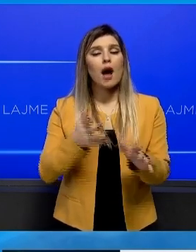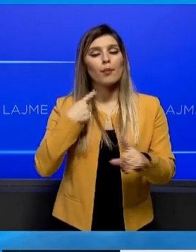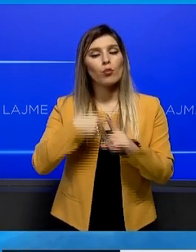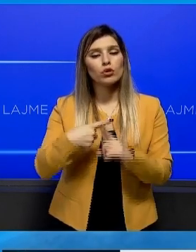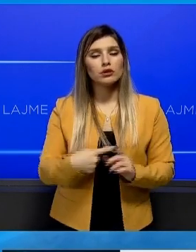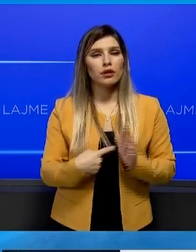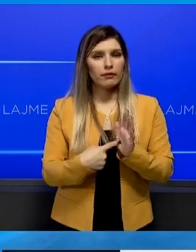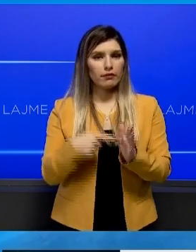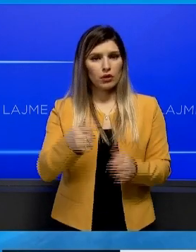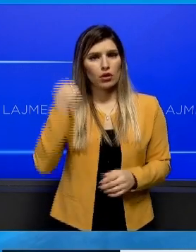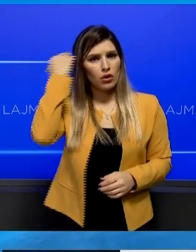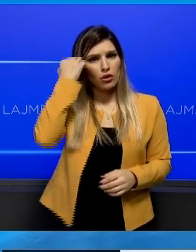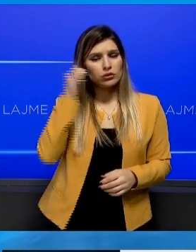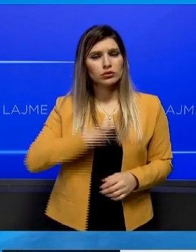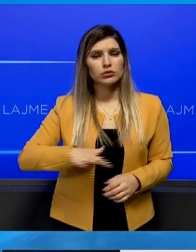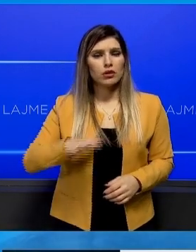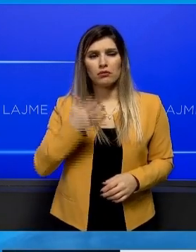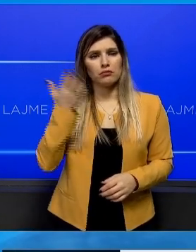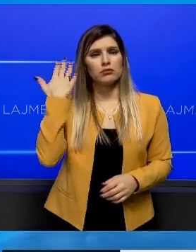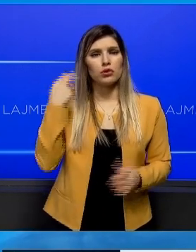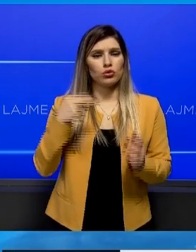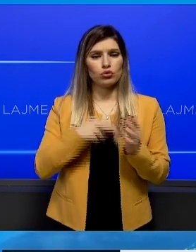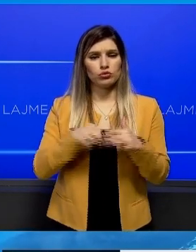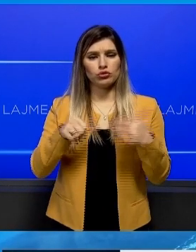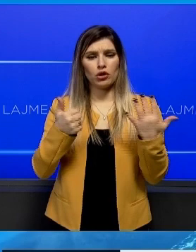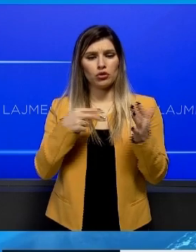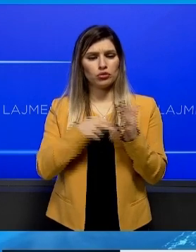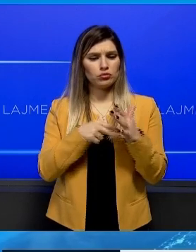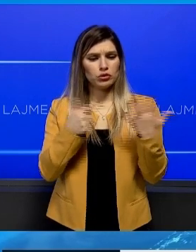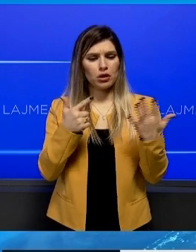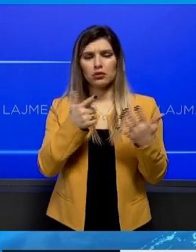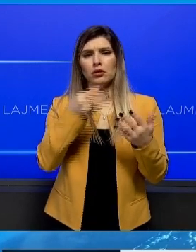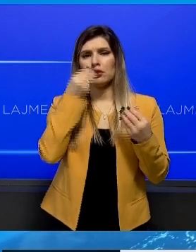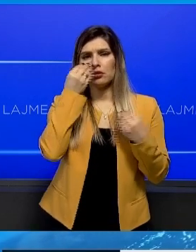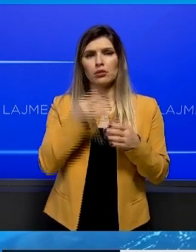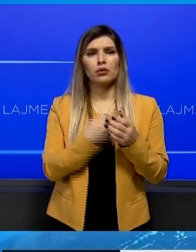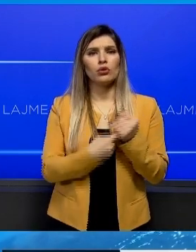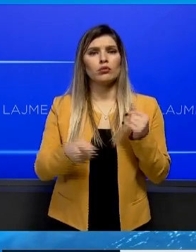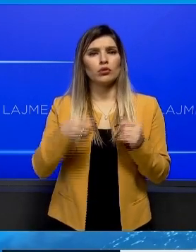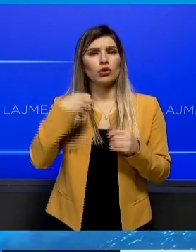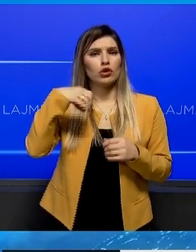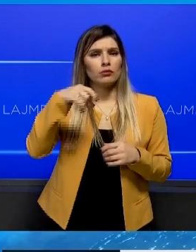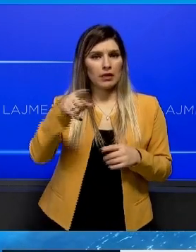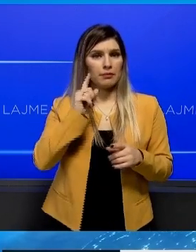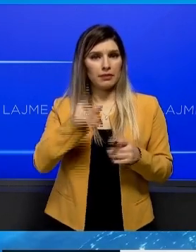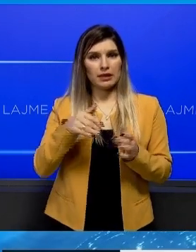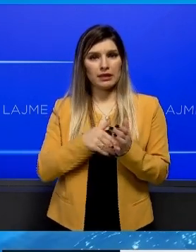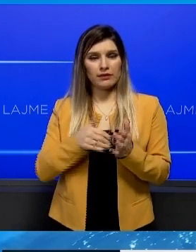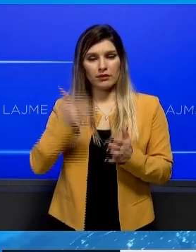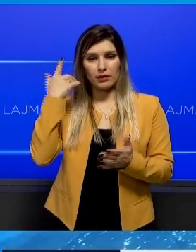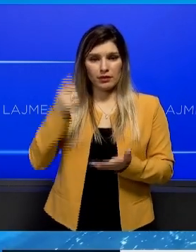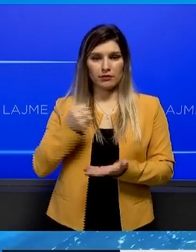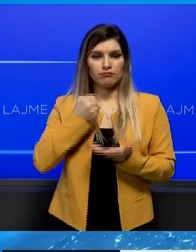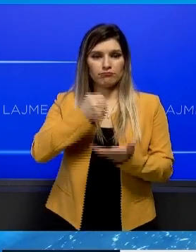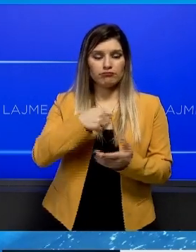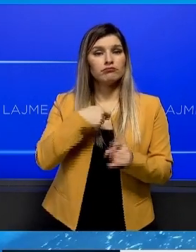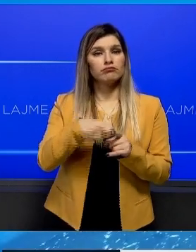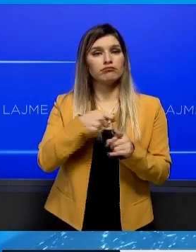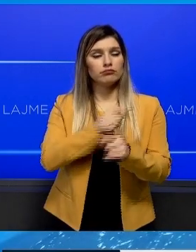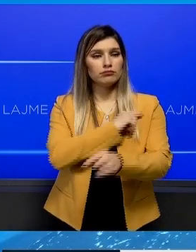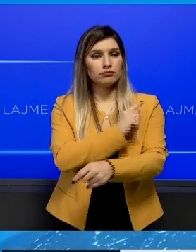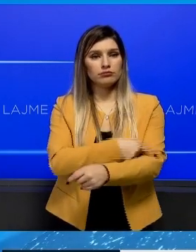Kosova e ka humë bete energetike në vitin 2006-2007, Kosova në vend që të investoj në gjërim në